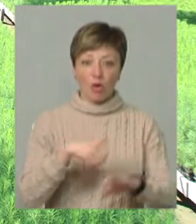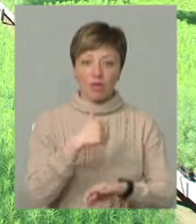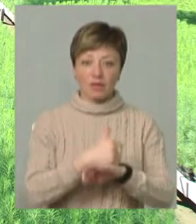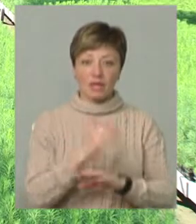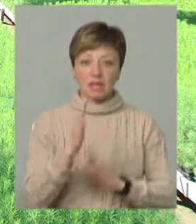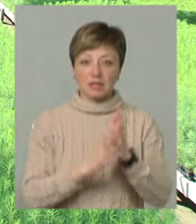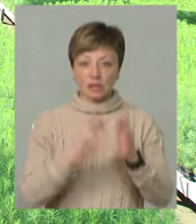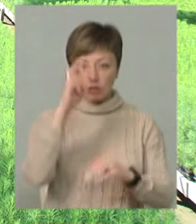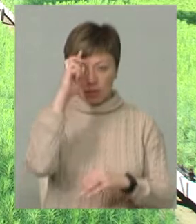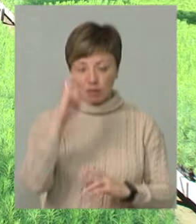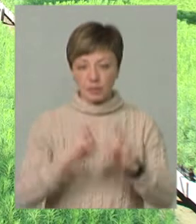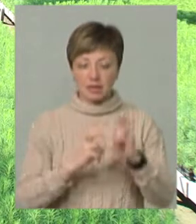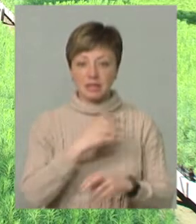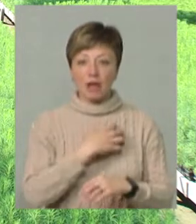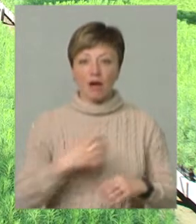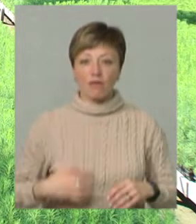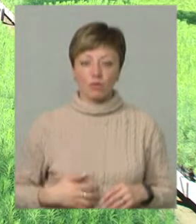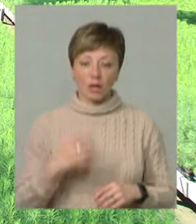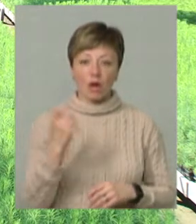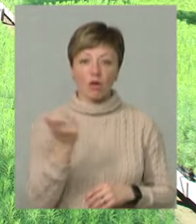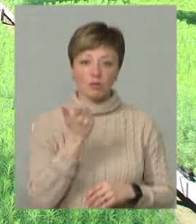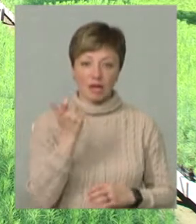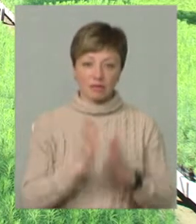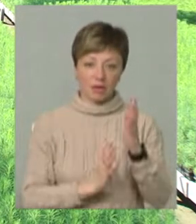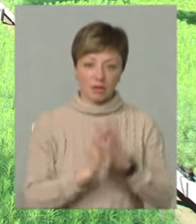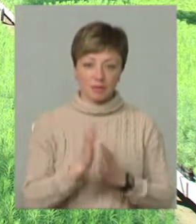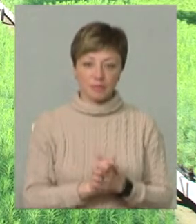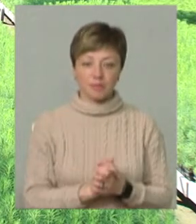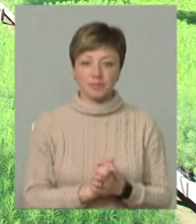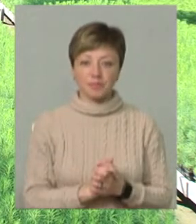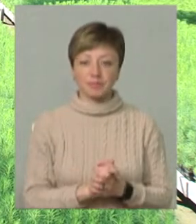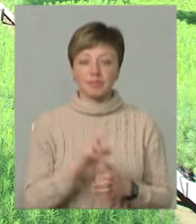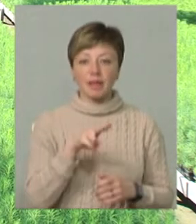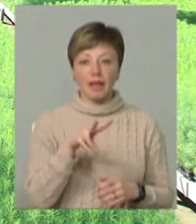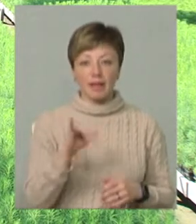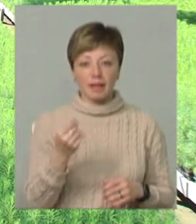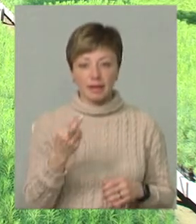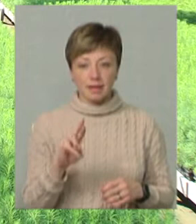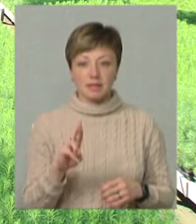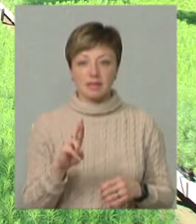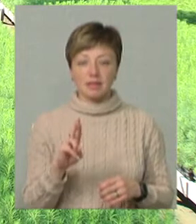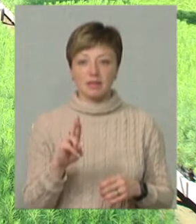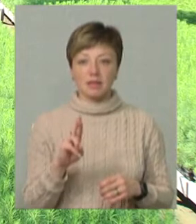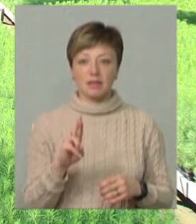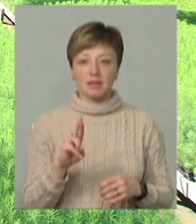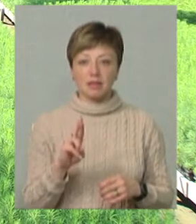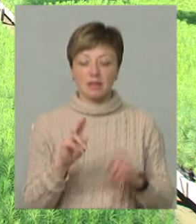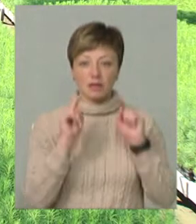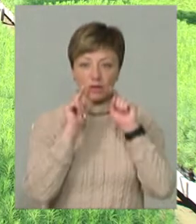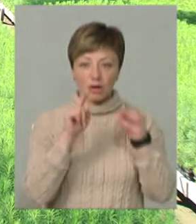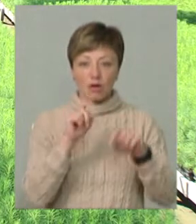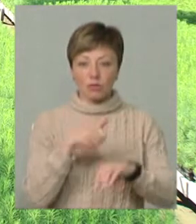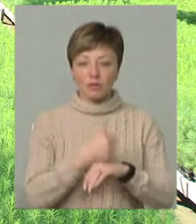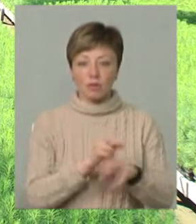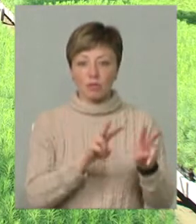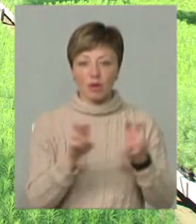підприємства Славутське лісове господарство Олександр Веремій. Дугласія, ялиця біла, особливий аспект приділяємо основним